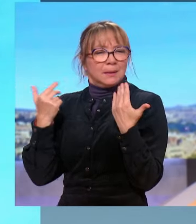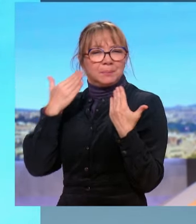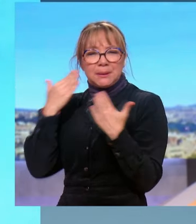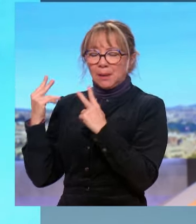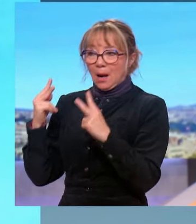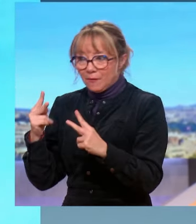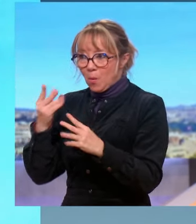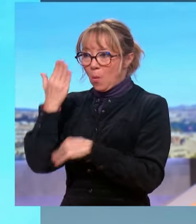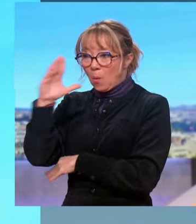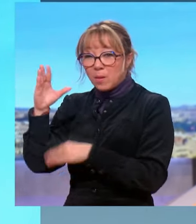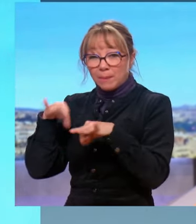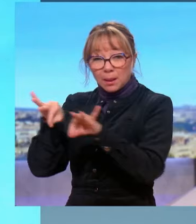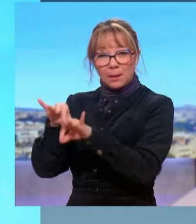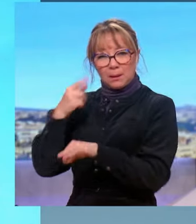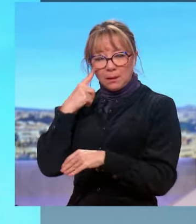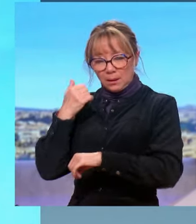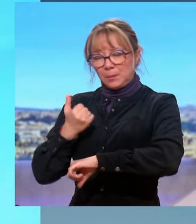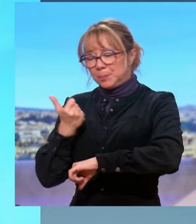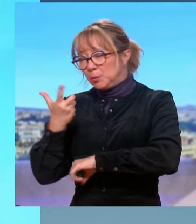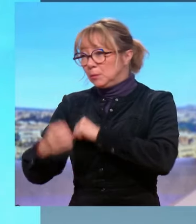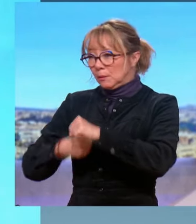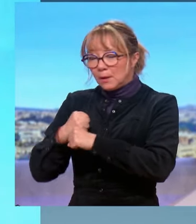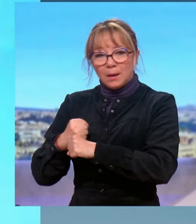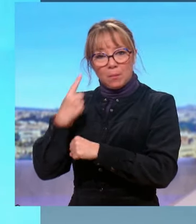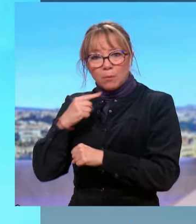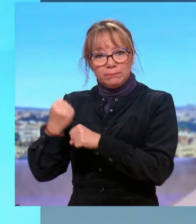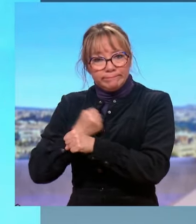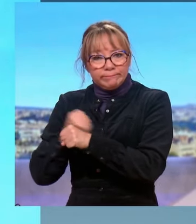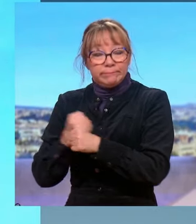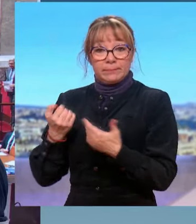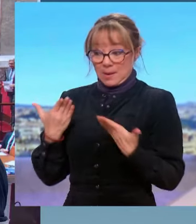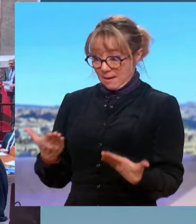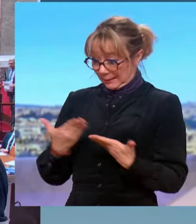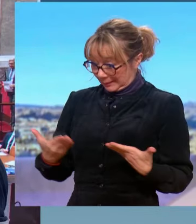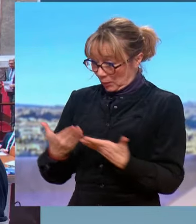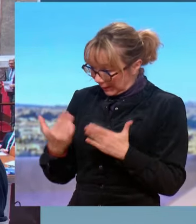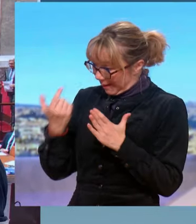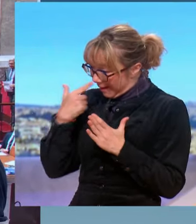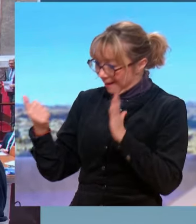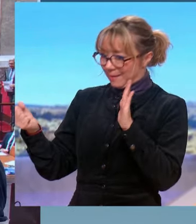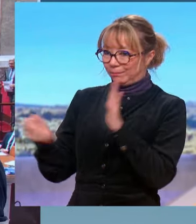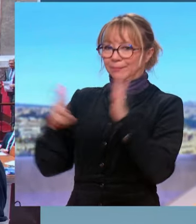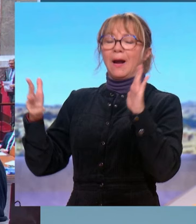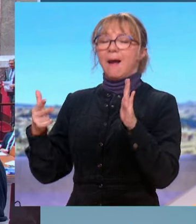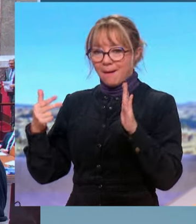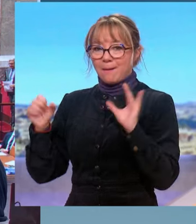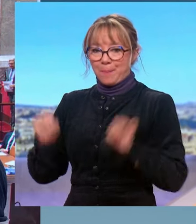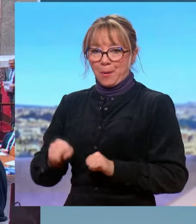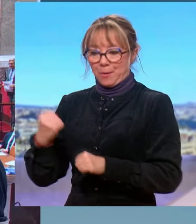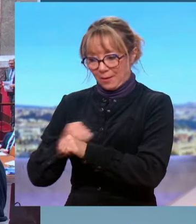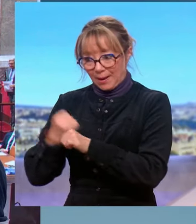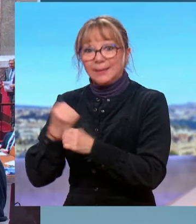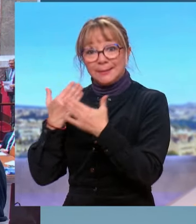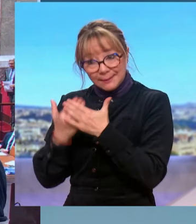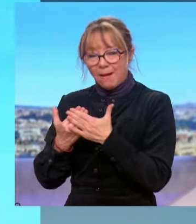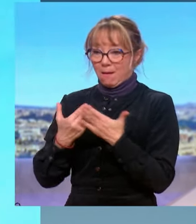dans votre pays, il faut parfois des mois, des années avant de pouvoir travailler. Là, lorsque votre situation est avérée, vous pourrez travailler plus rapidement. Donc il de fermeté, il y de'humanité,